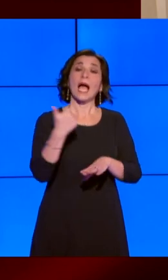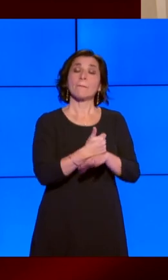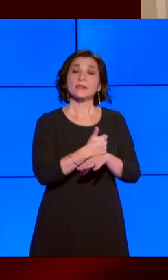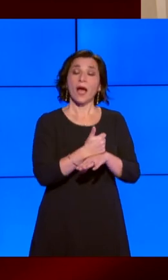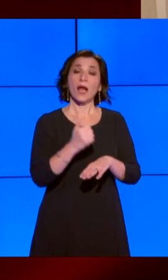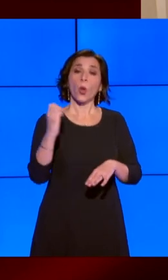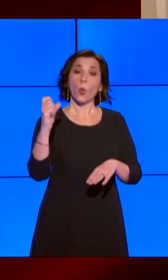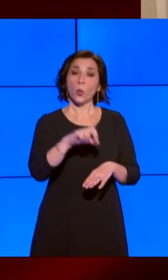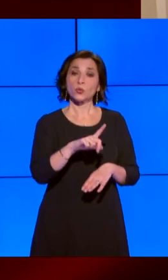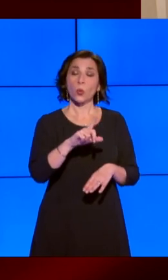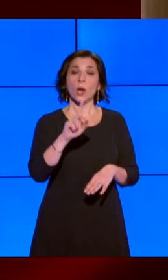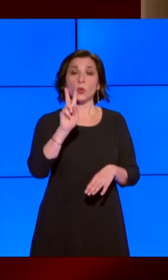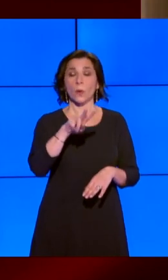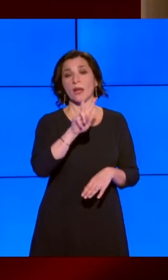2020.